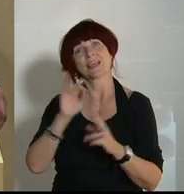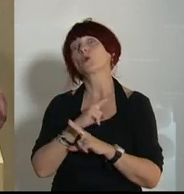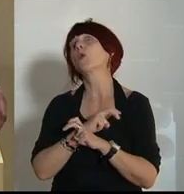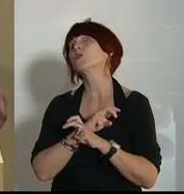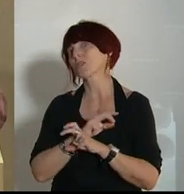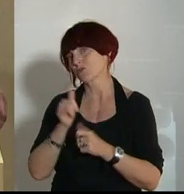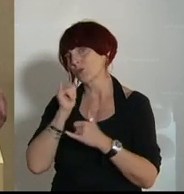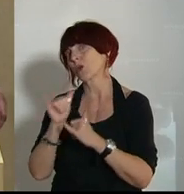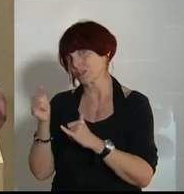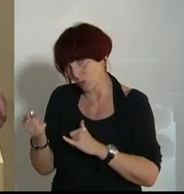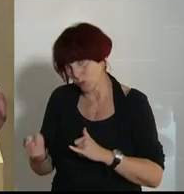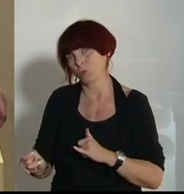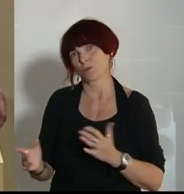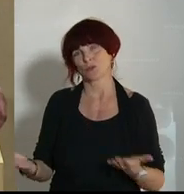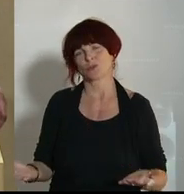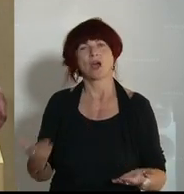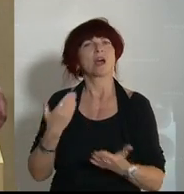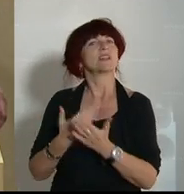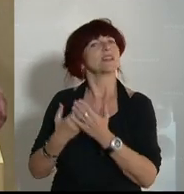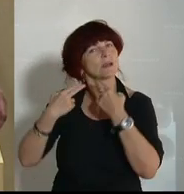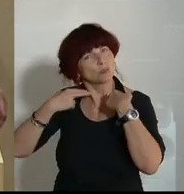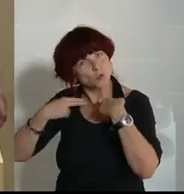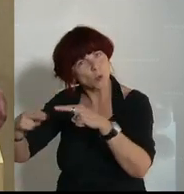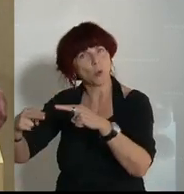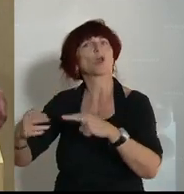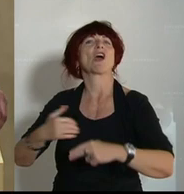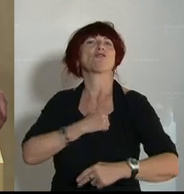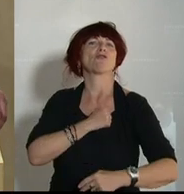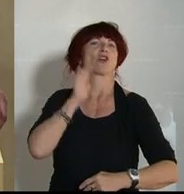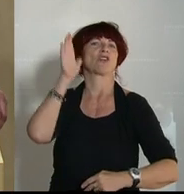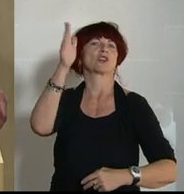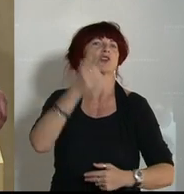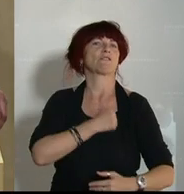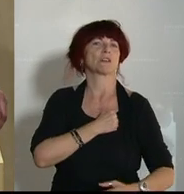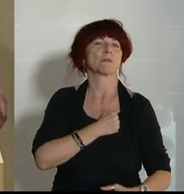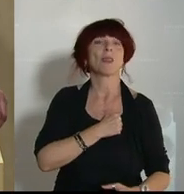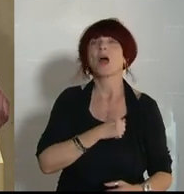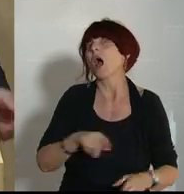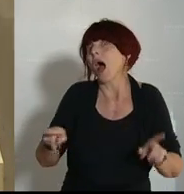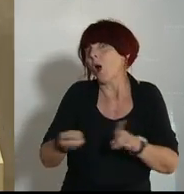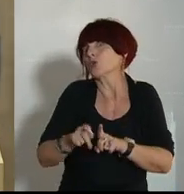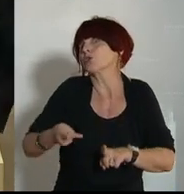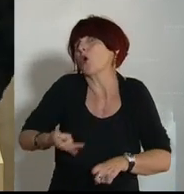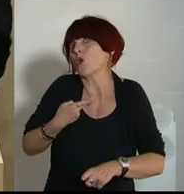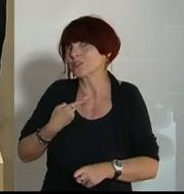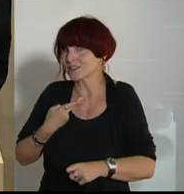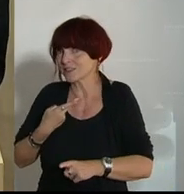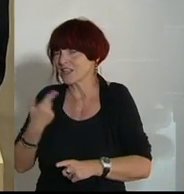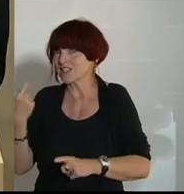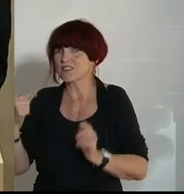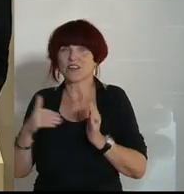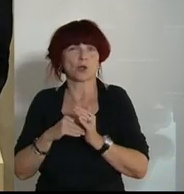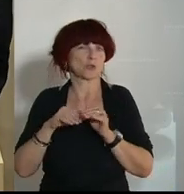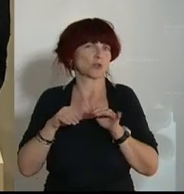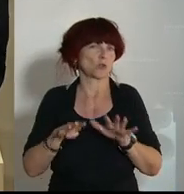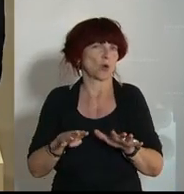steht. Und deswegen werden wir auch wieder zurück zur Erfolgsgeschichte kommen. Stolz bin ich auch, dass wir 2019 waren wir